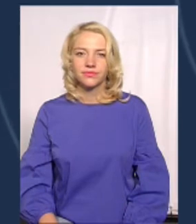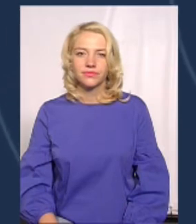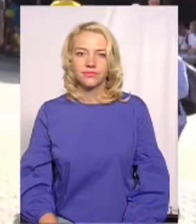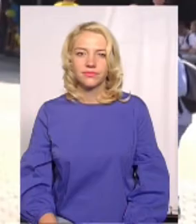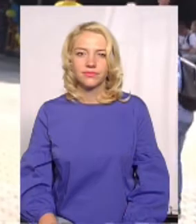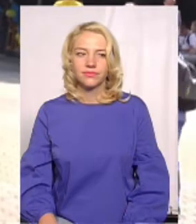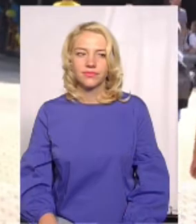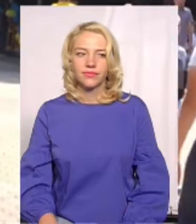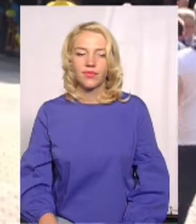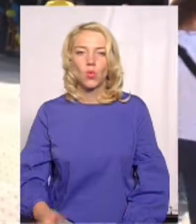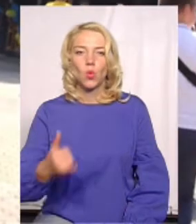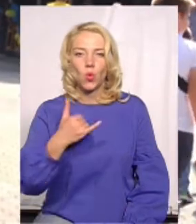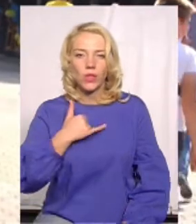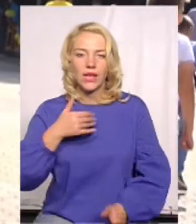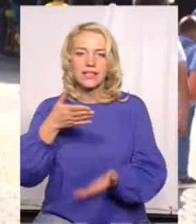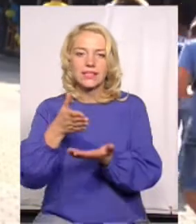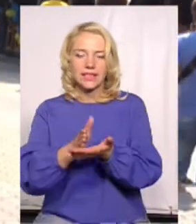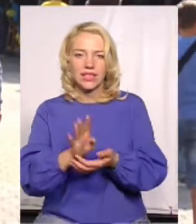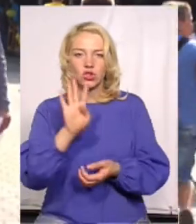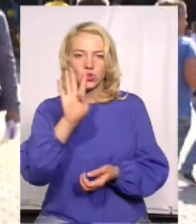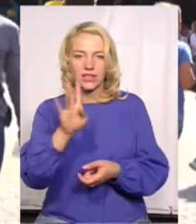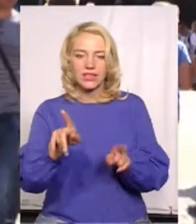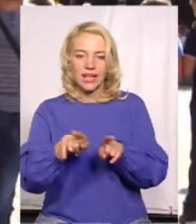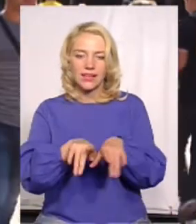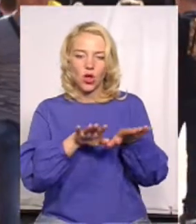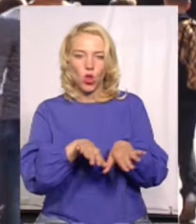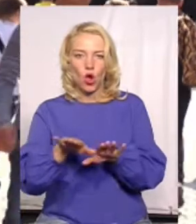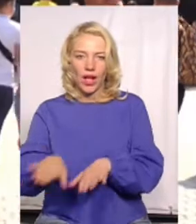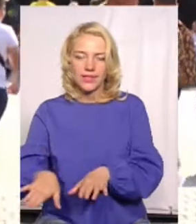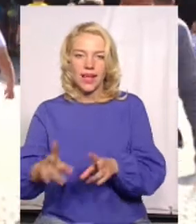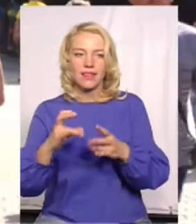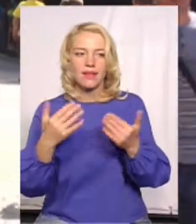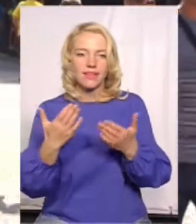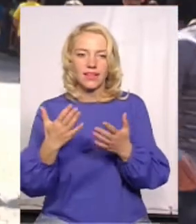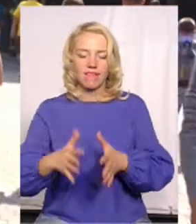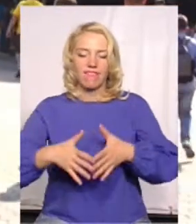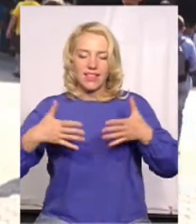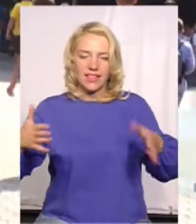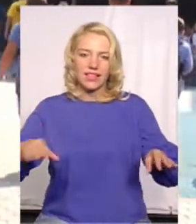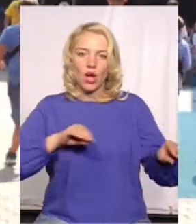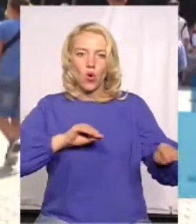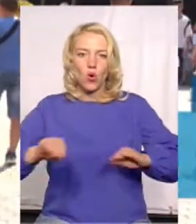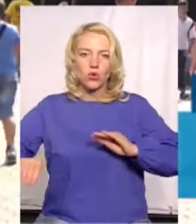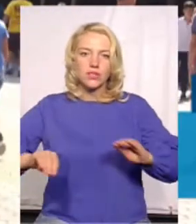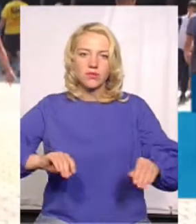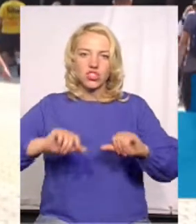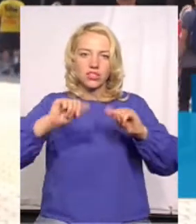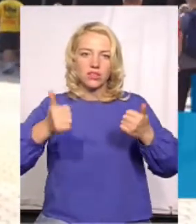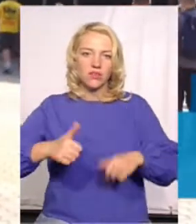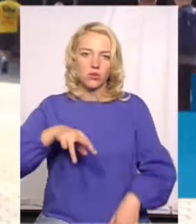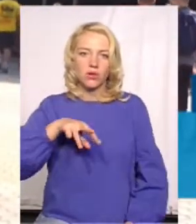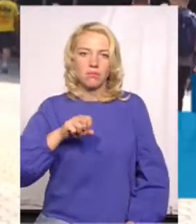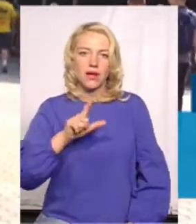У нас є чотири таких локацій, на яких великих розміщені фігури Мазура. Це